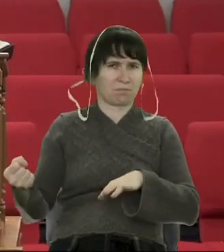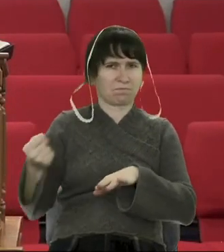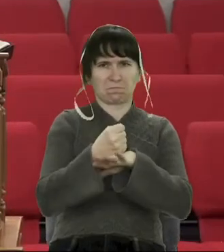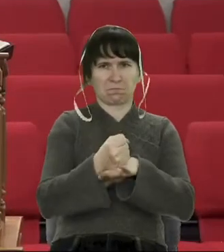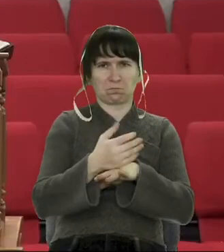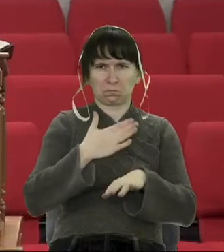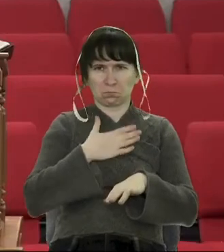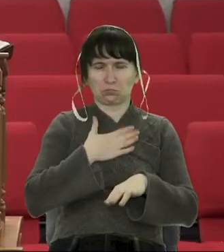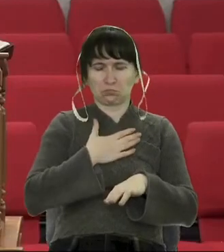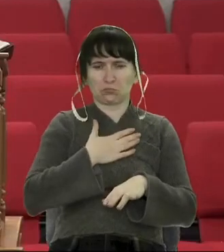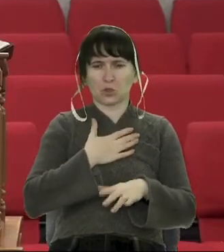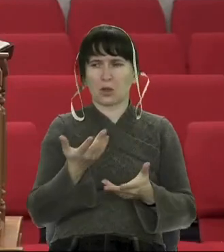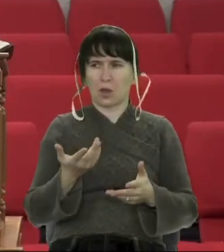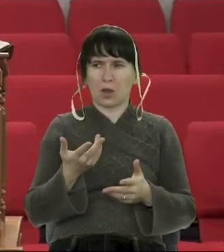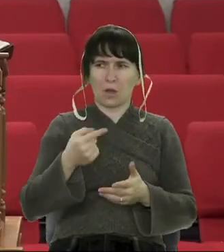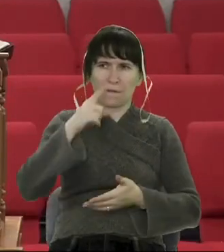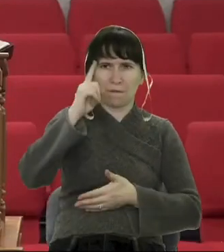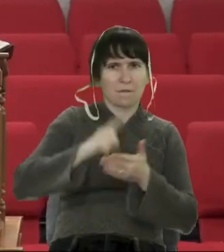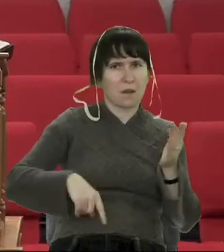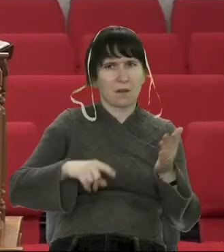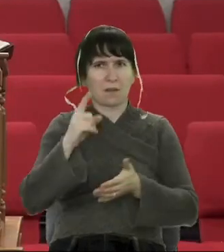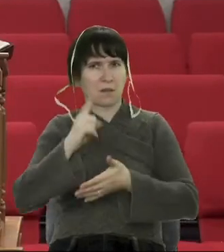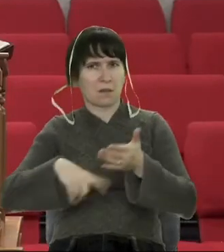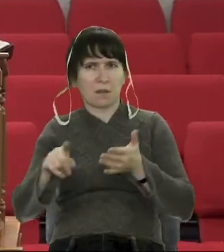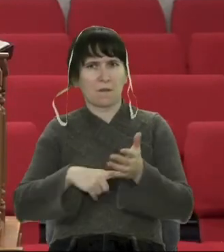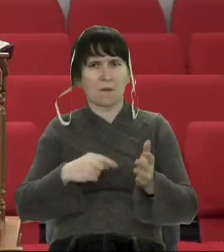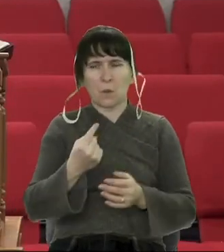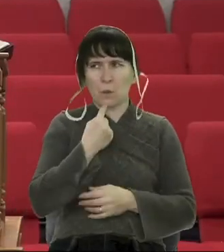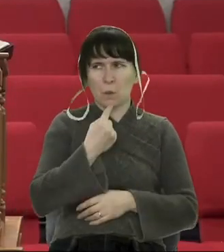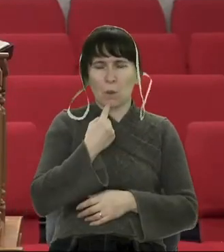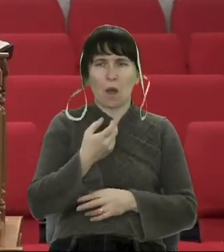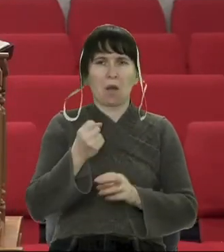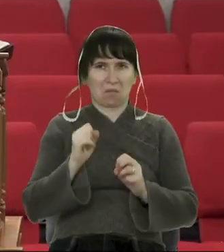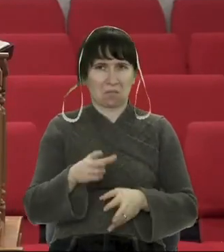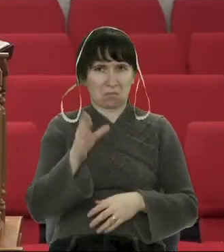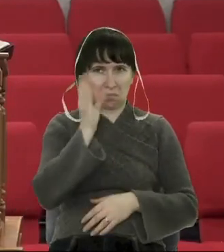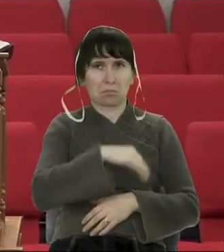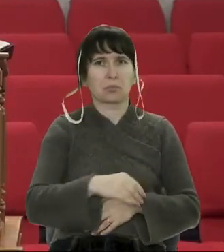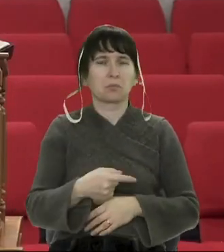Давид, якщо ми читаємо «Муж по серцю Божому»,